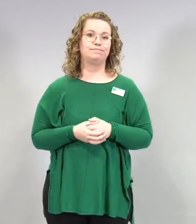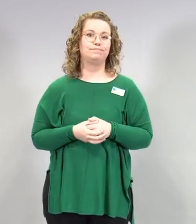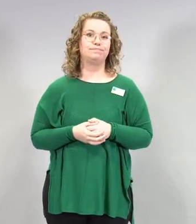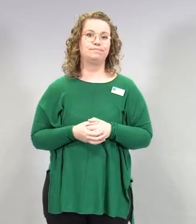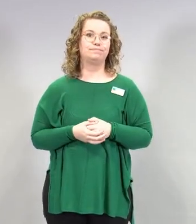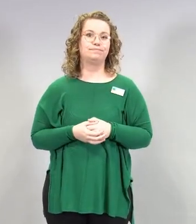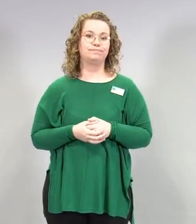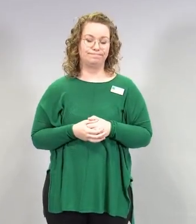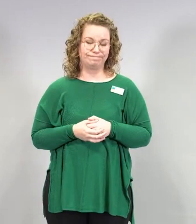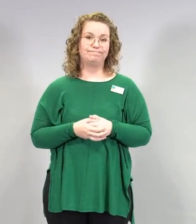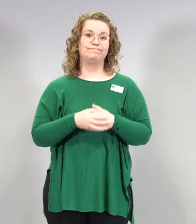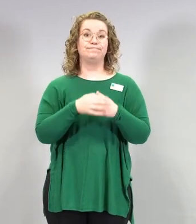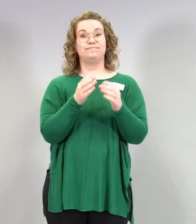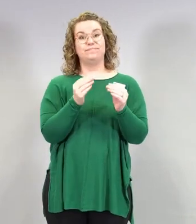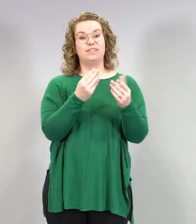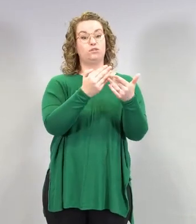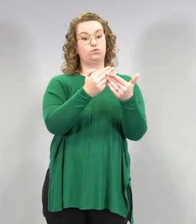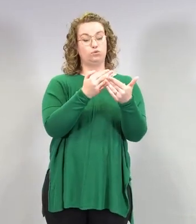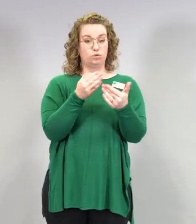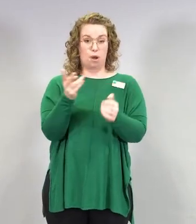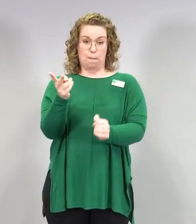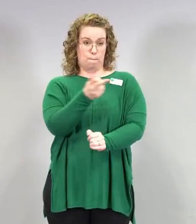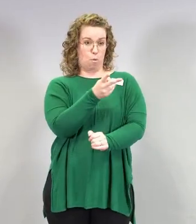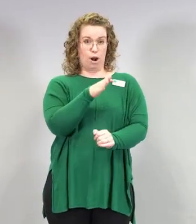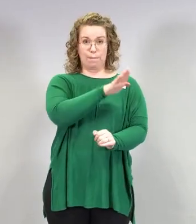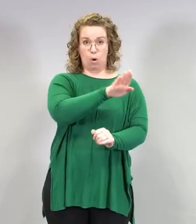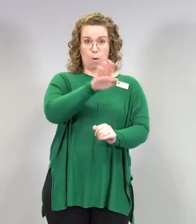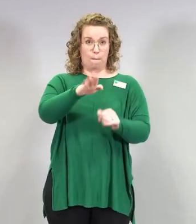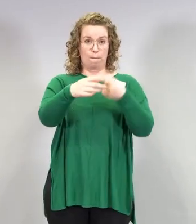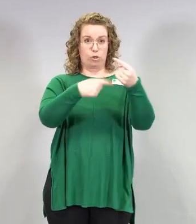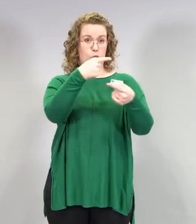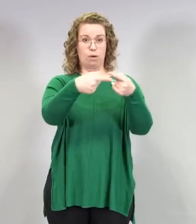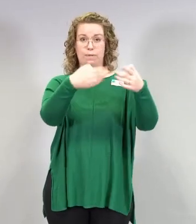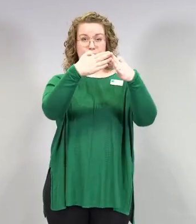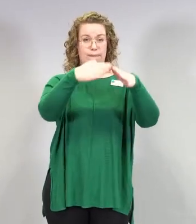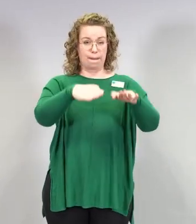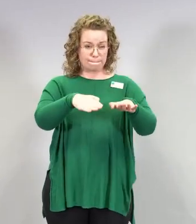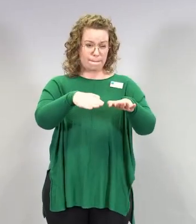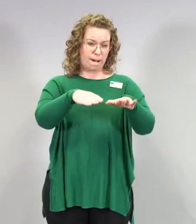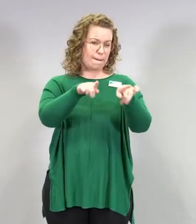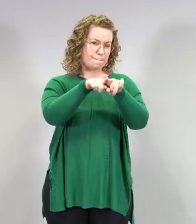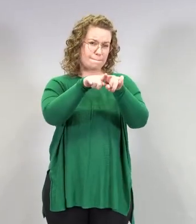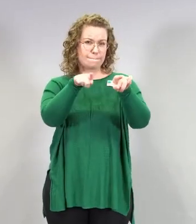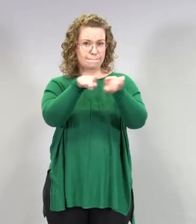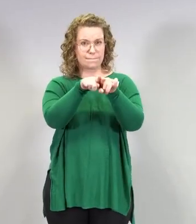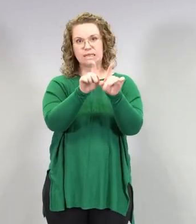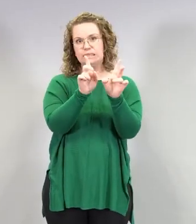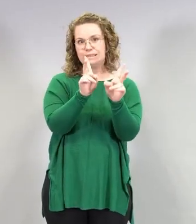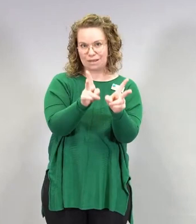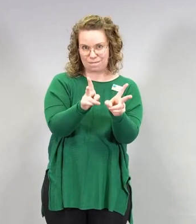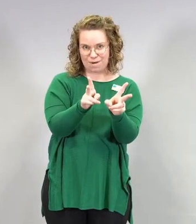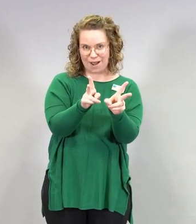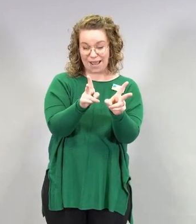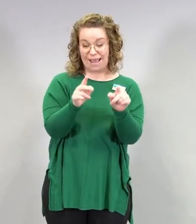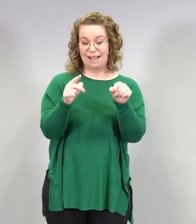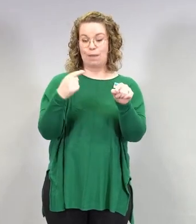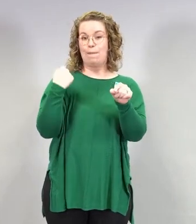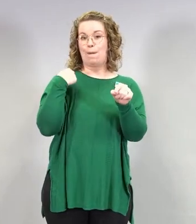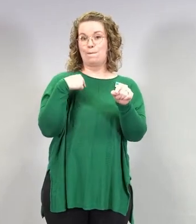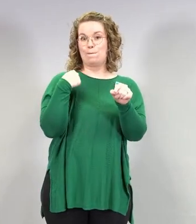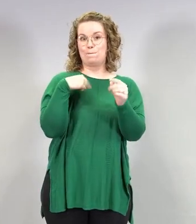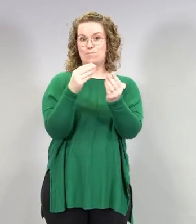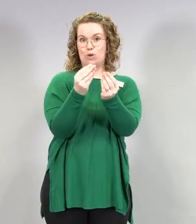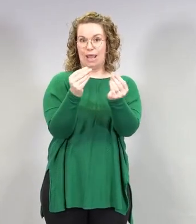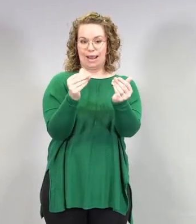ajatellaan, että nämä vaikutusmekanismit ovat niin samanlaisia. Se proteiinipätkä, mikä sieltä